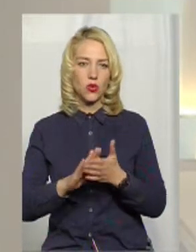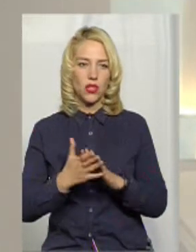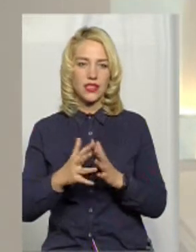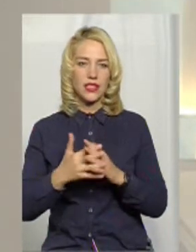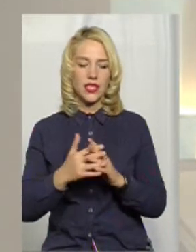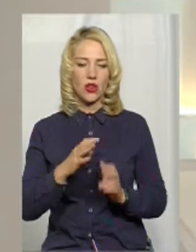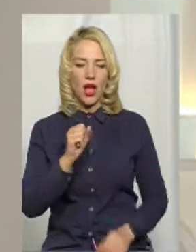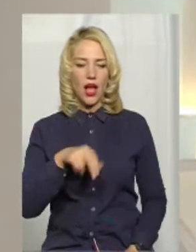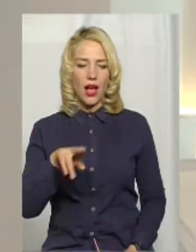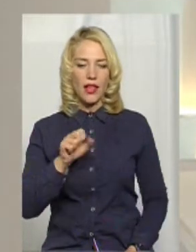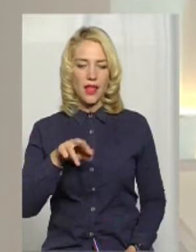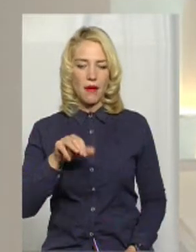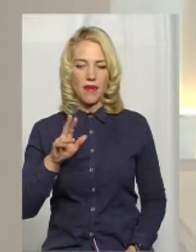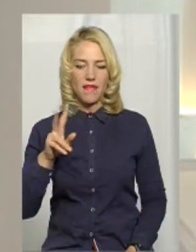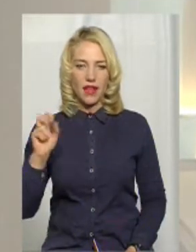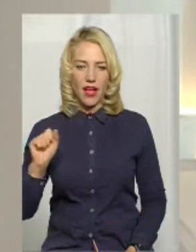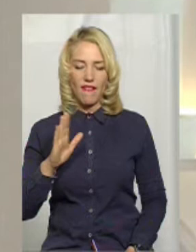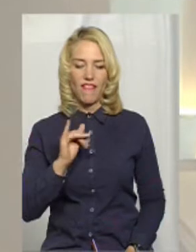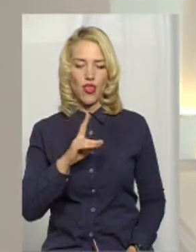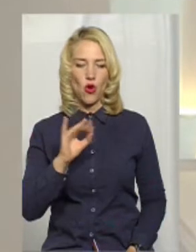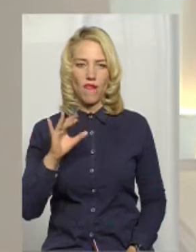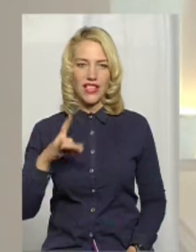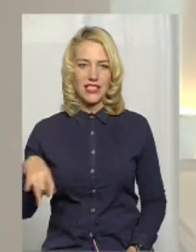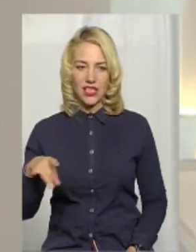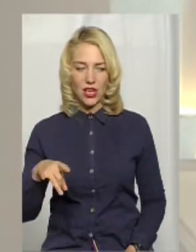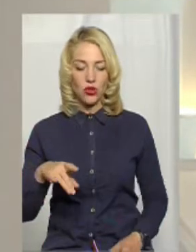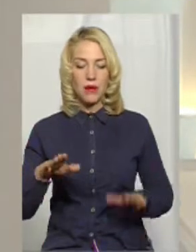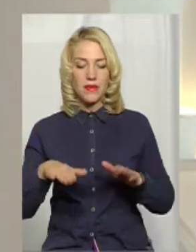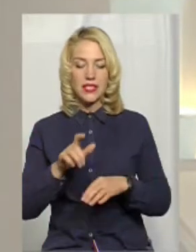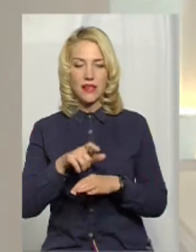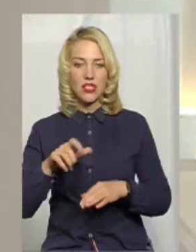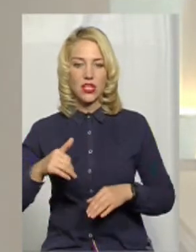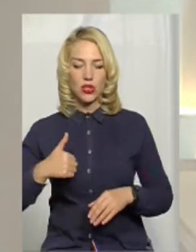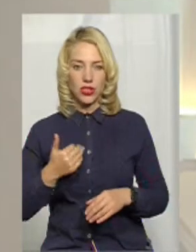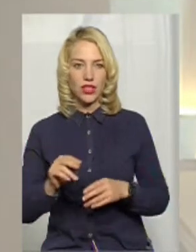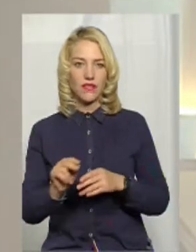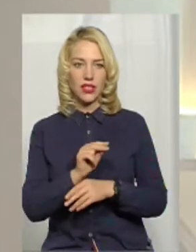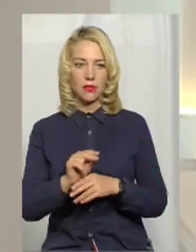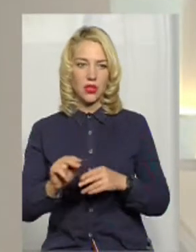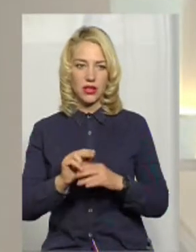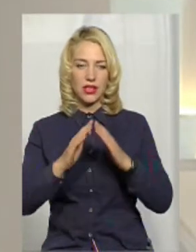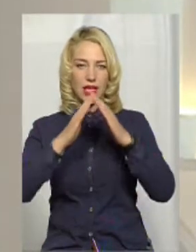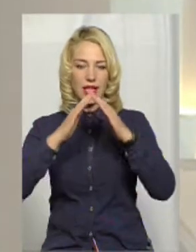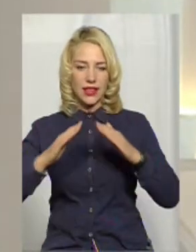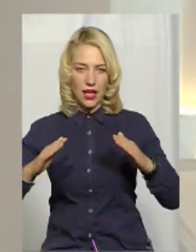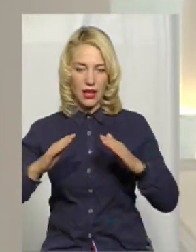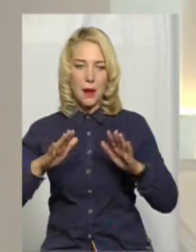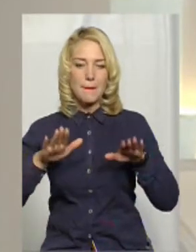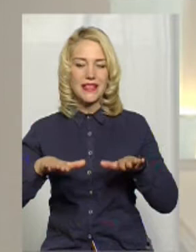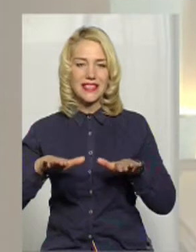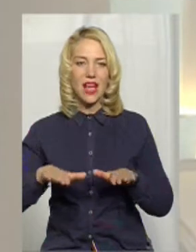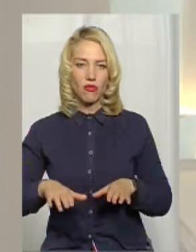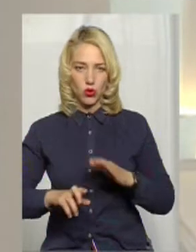Віньковецького району. Місцеві жителі мали намір відремонтувати дах місцевої церкви,